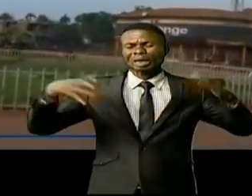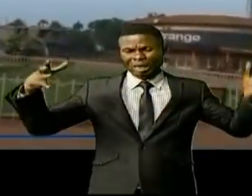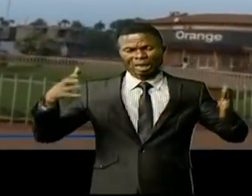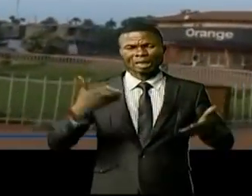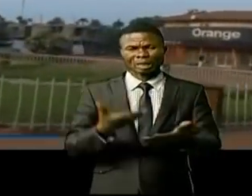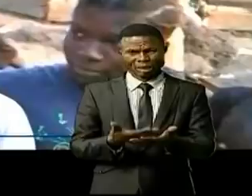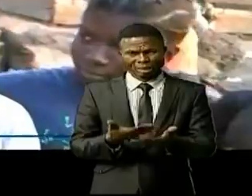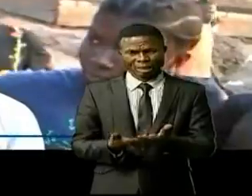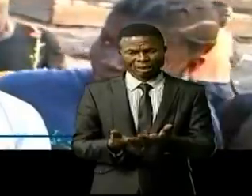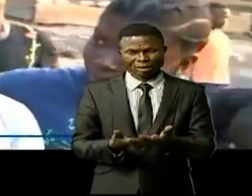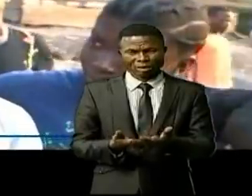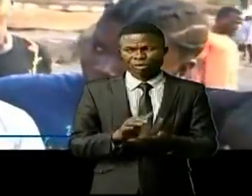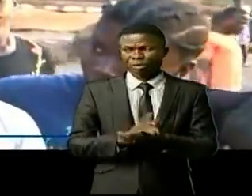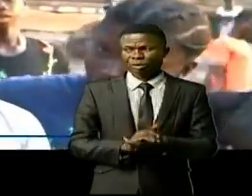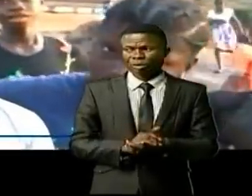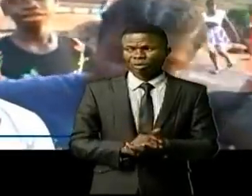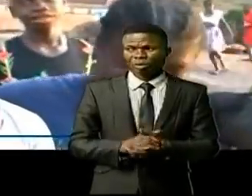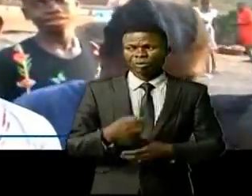à l'horizon.